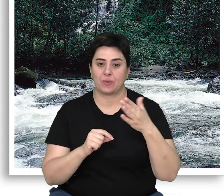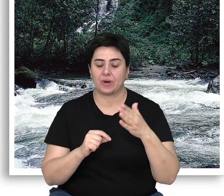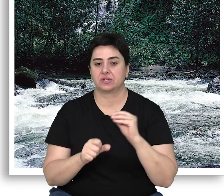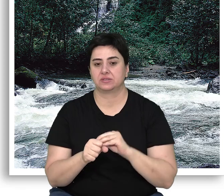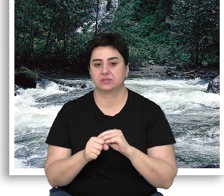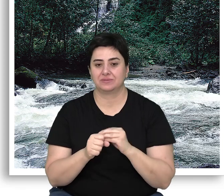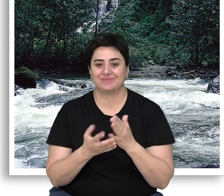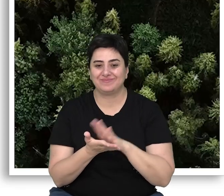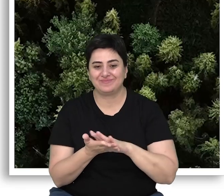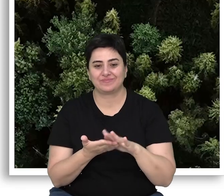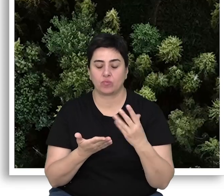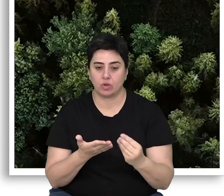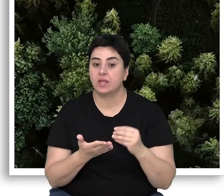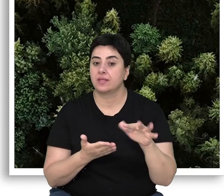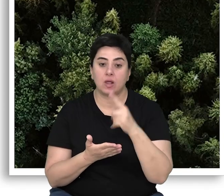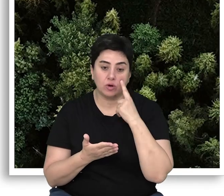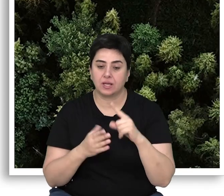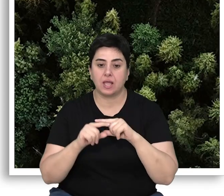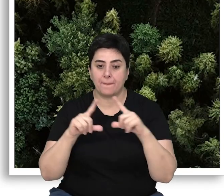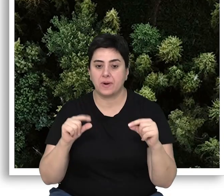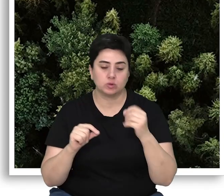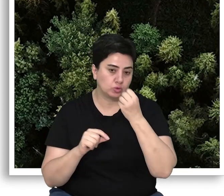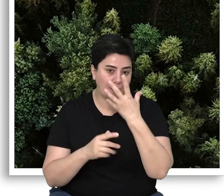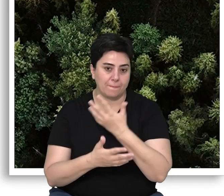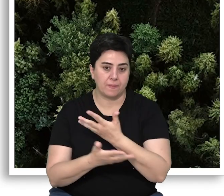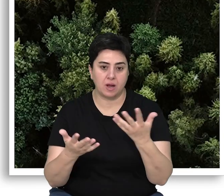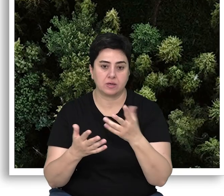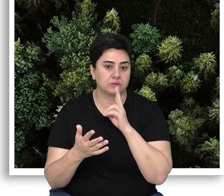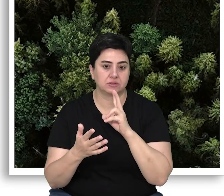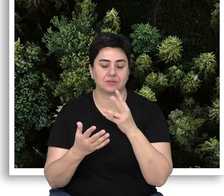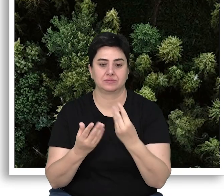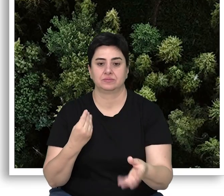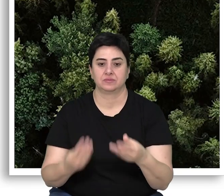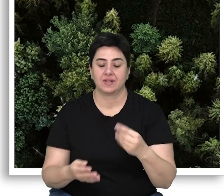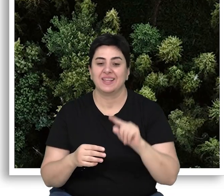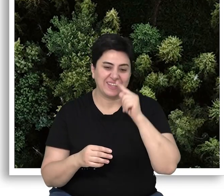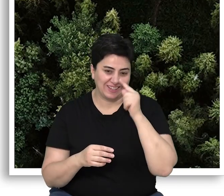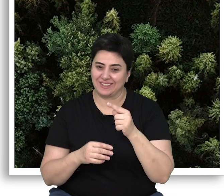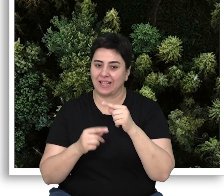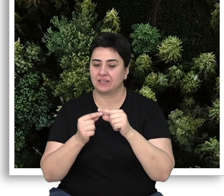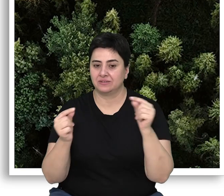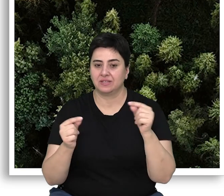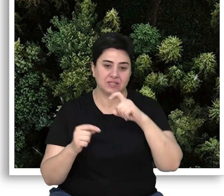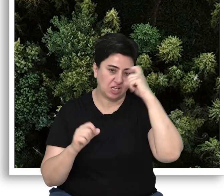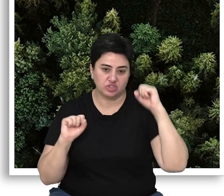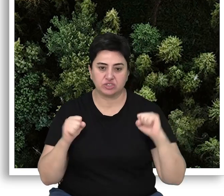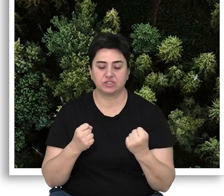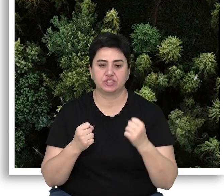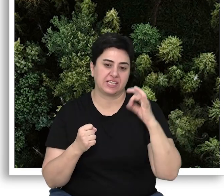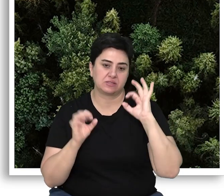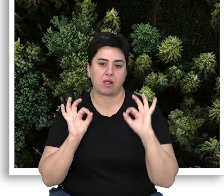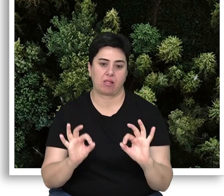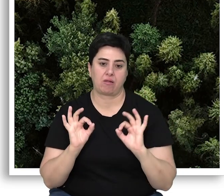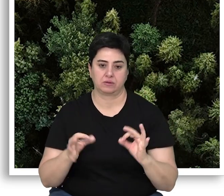yaprakları yassıdır. Genel olarak yapraklarını sonbaharda dökerler. İğne yapraklı ağaçlarsa yaz ve kış yeşil